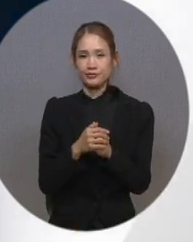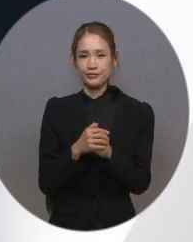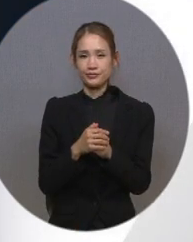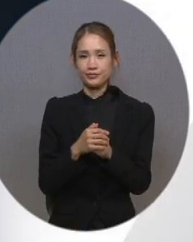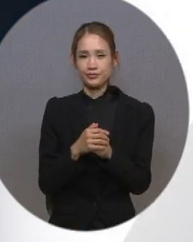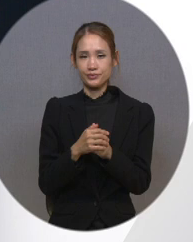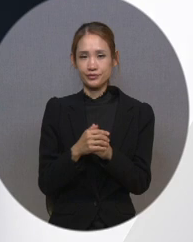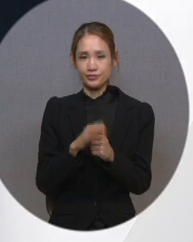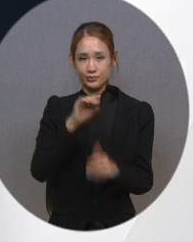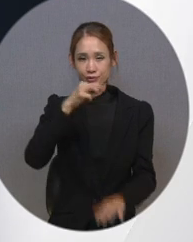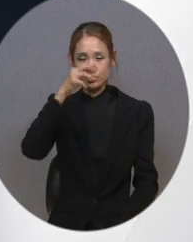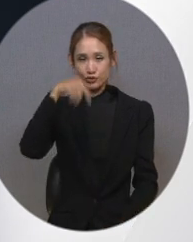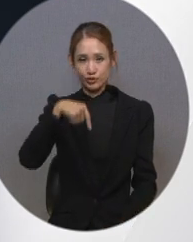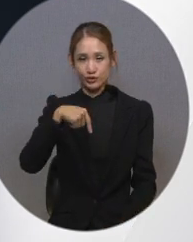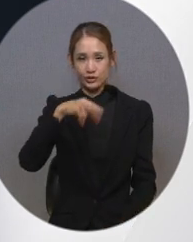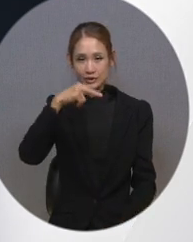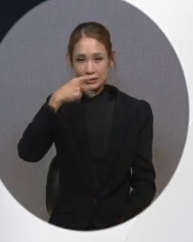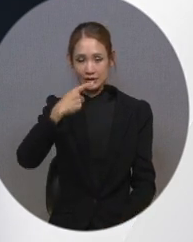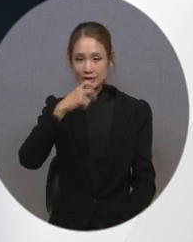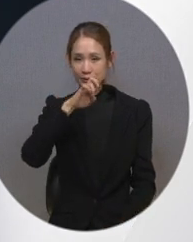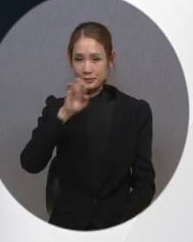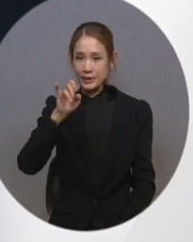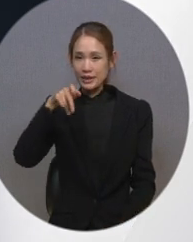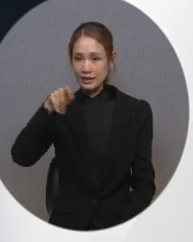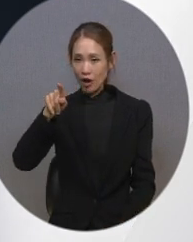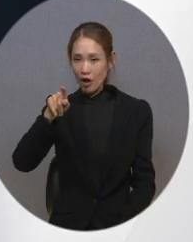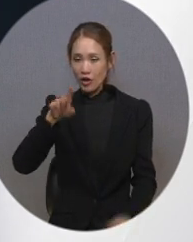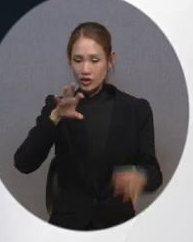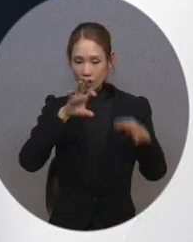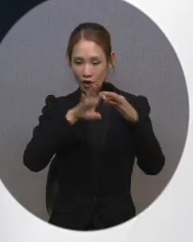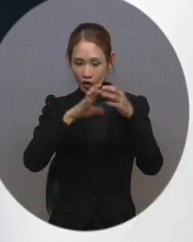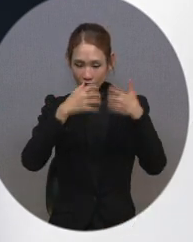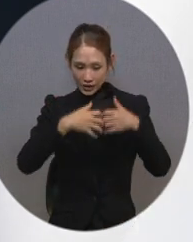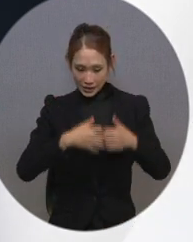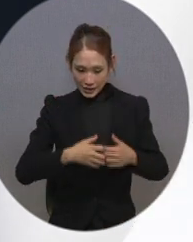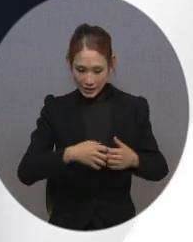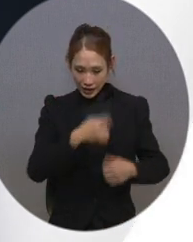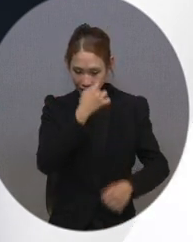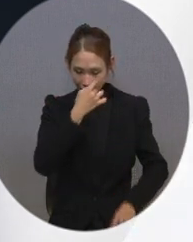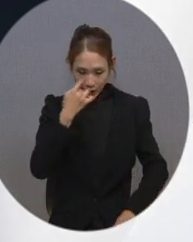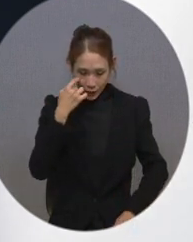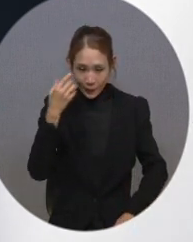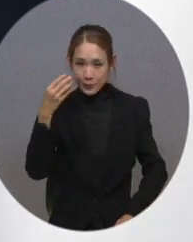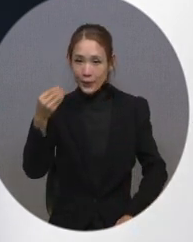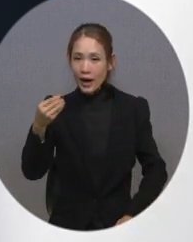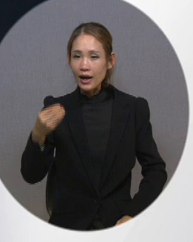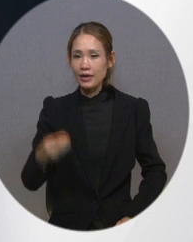블루투스 스피커 목록에서 연결할 기기를 검색해 연결을 완료합니다.